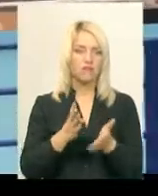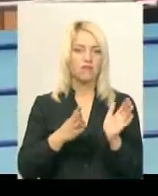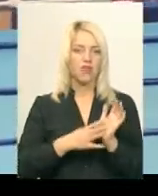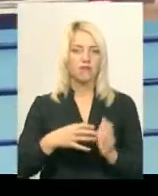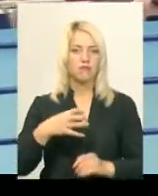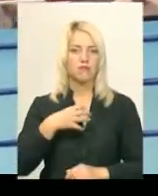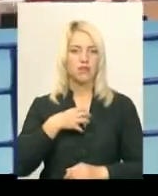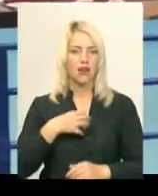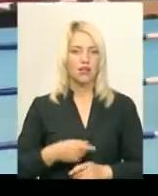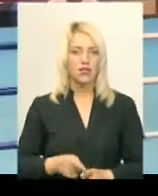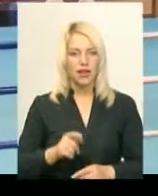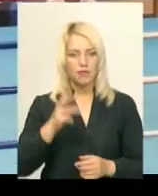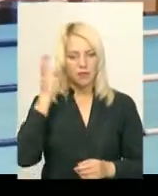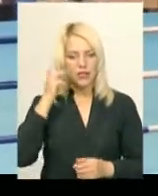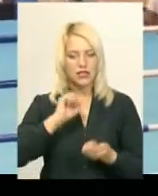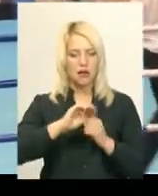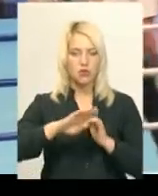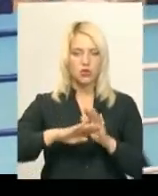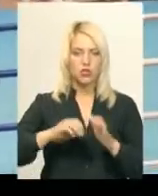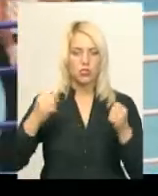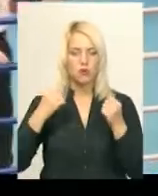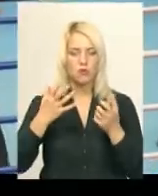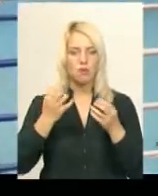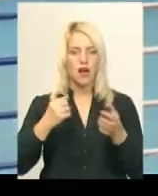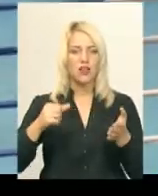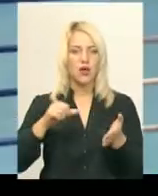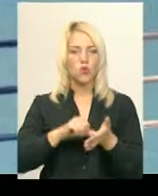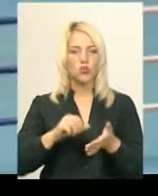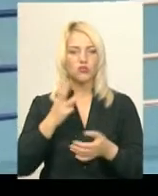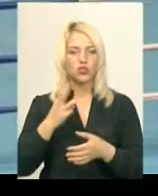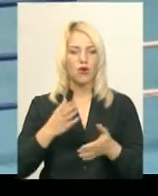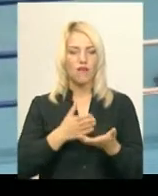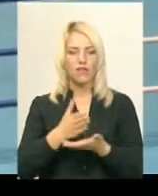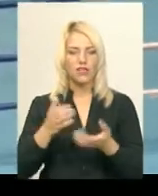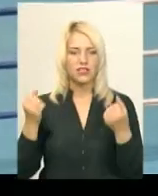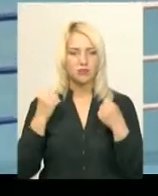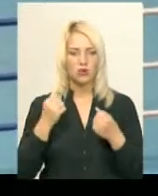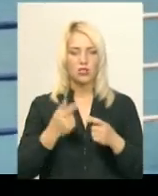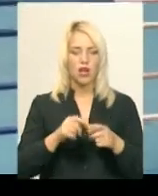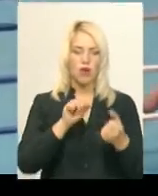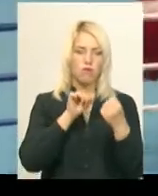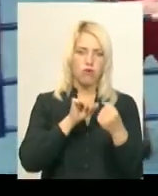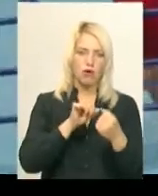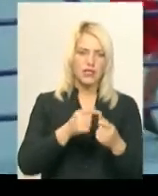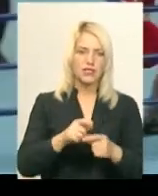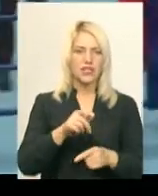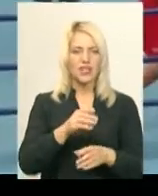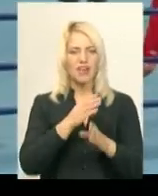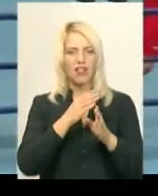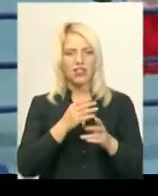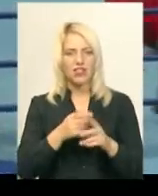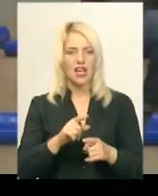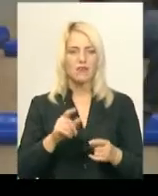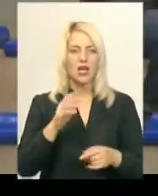Хмельницький та Кам'янець-Подільський спортсмени брали участь у трьох видах спорту Всесвітньої гімназіади – боксі, фекондо-ВТ та вільній боротьбі. Кам